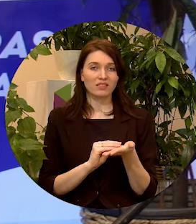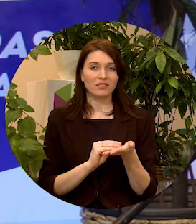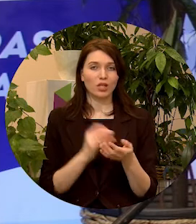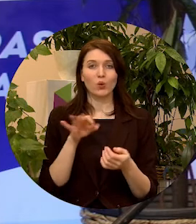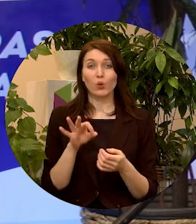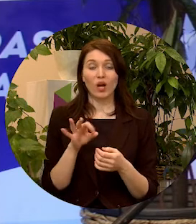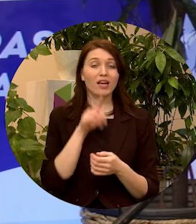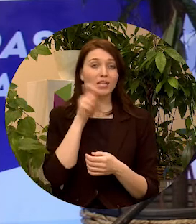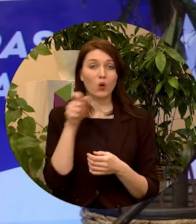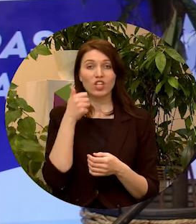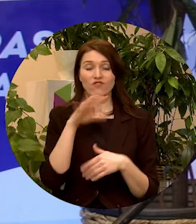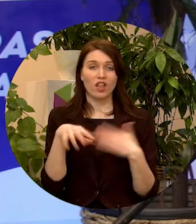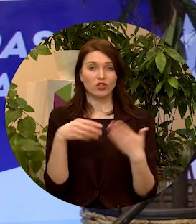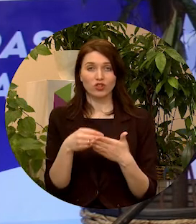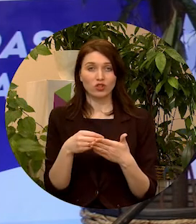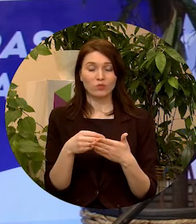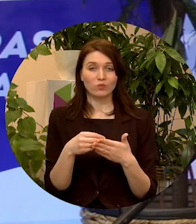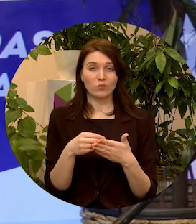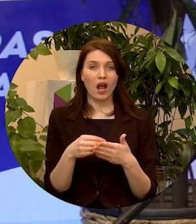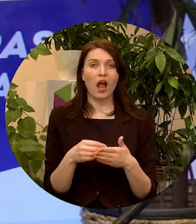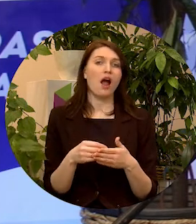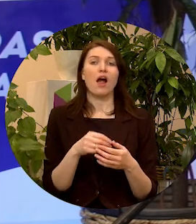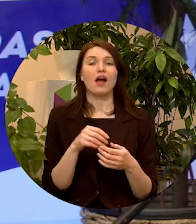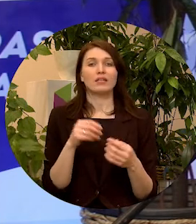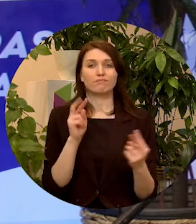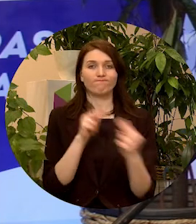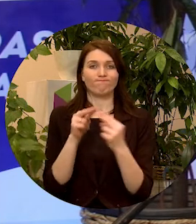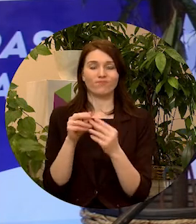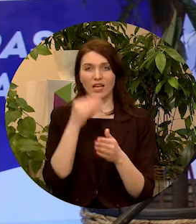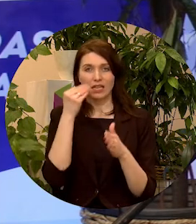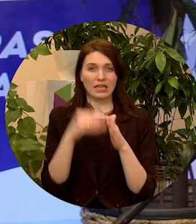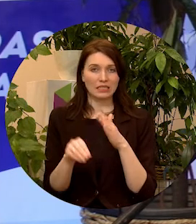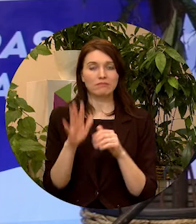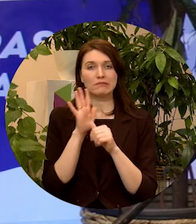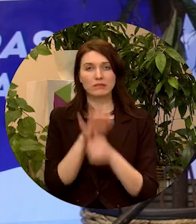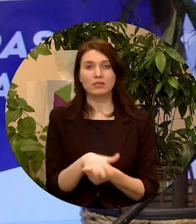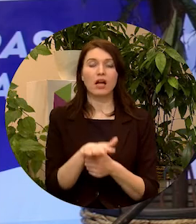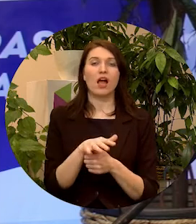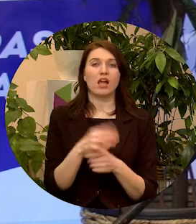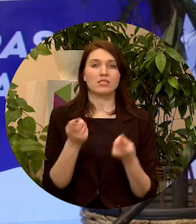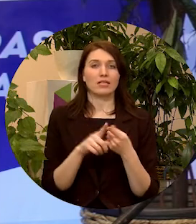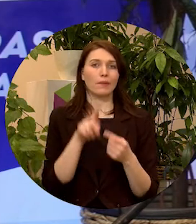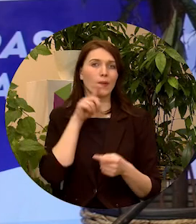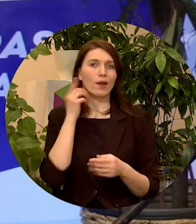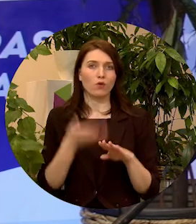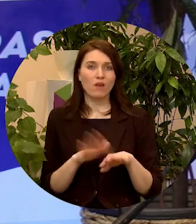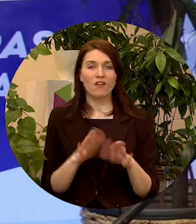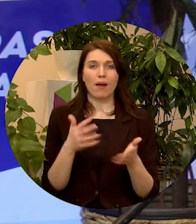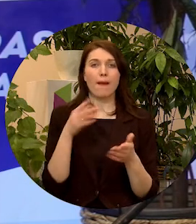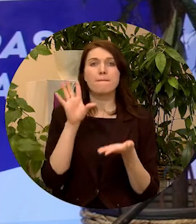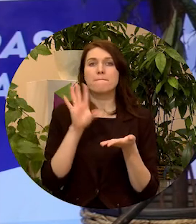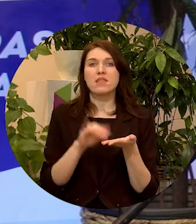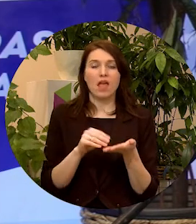jo jaunieši vēl aizvien, jauni cilvēki saskarās ar šo diskrimināciju, gan saistībā ar vecumu vai pieredzes